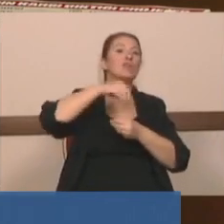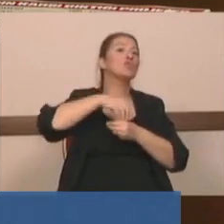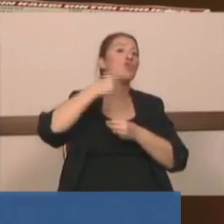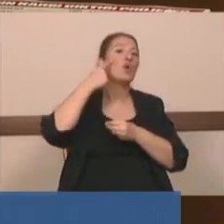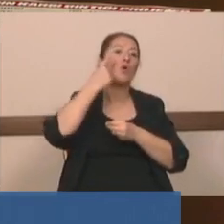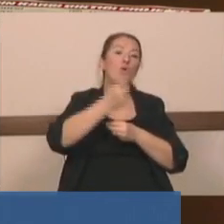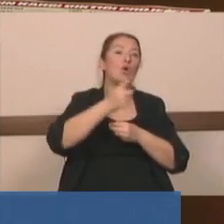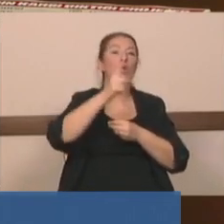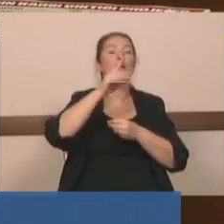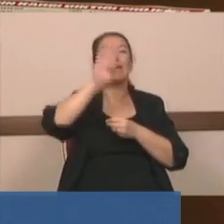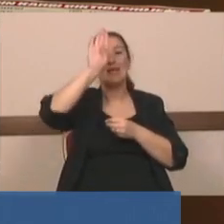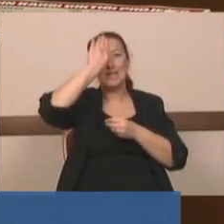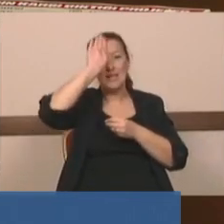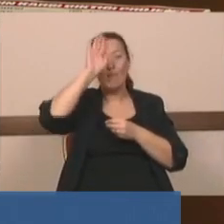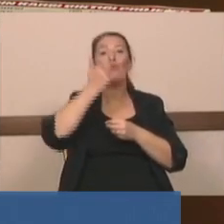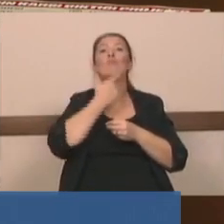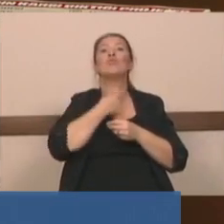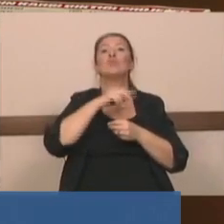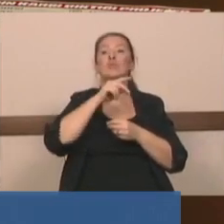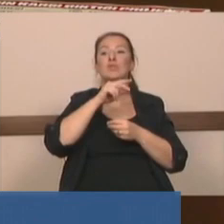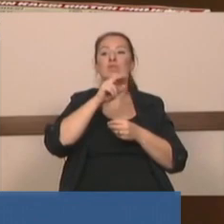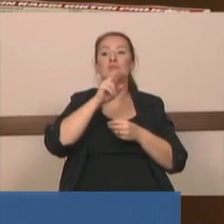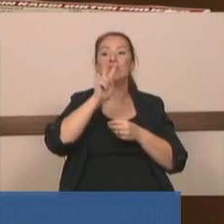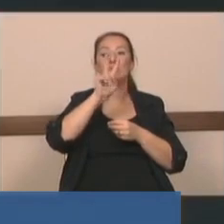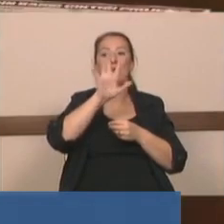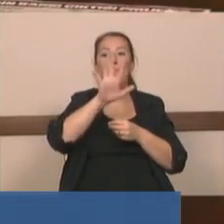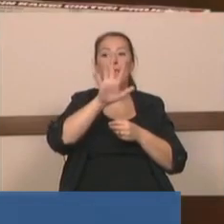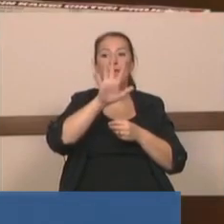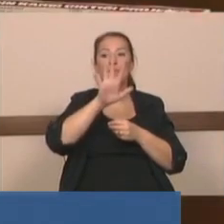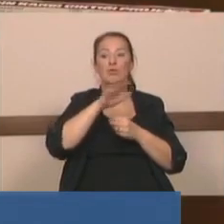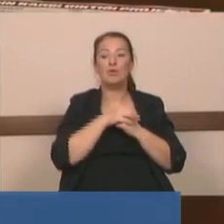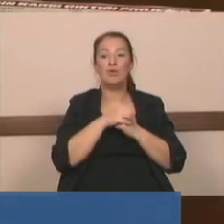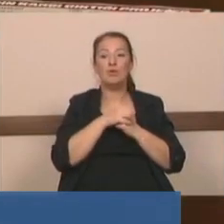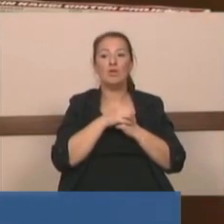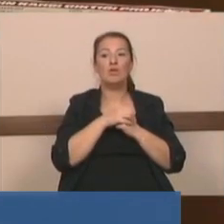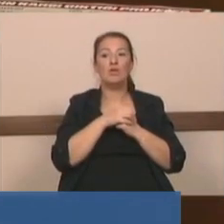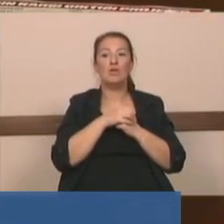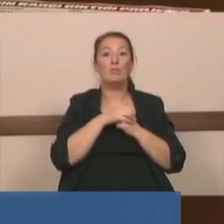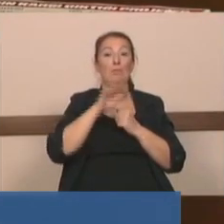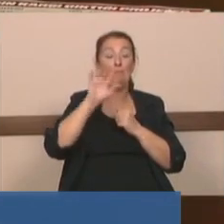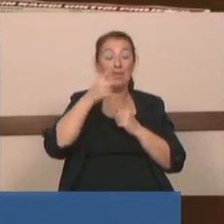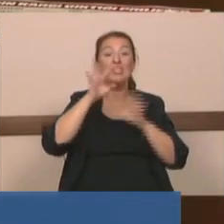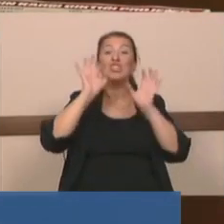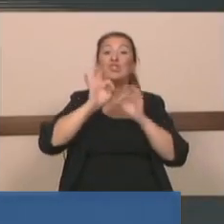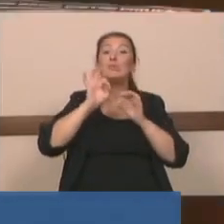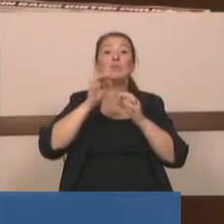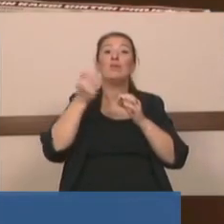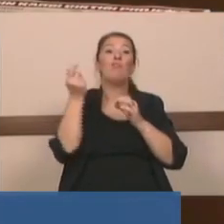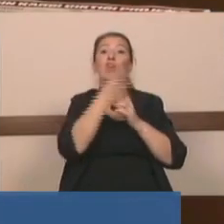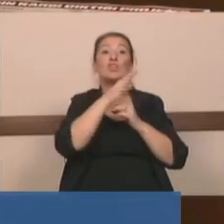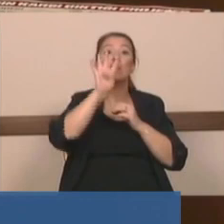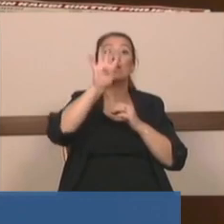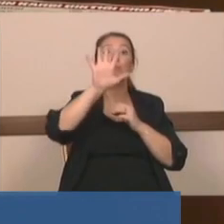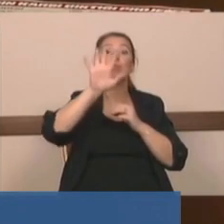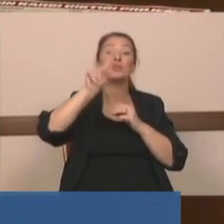boğazının yirmi beş bindir. Şu anda geçen gemi sayısı ortalama kırk beş bin. Kırk beş